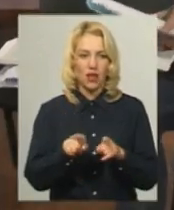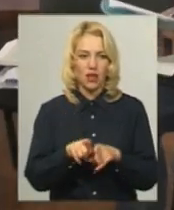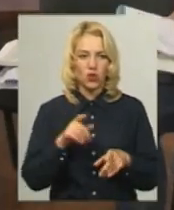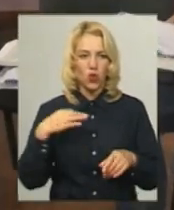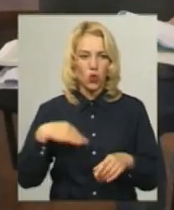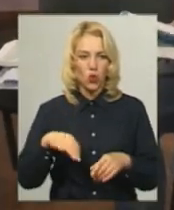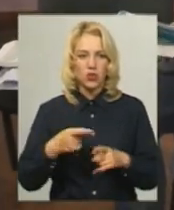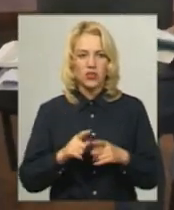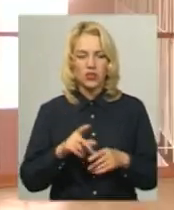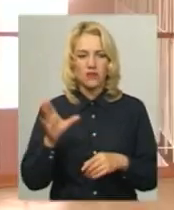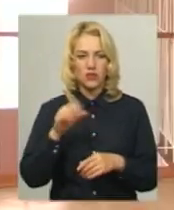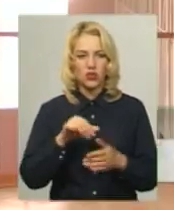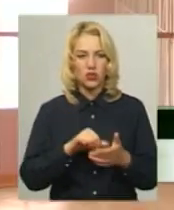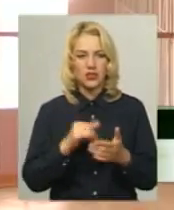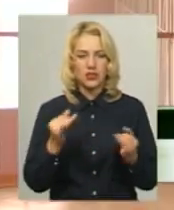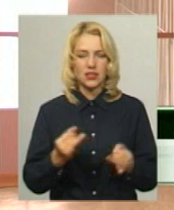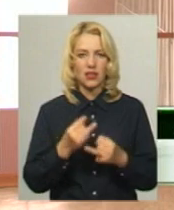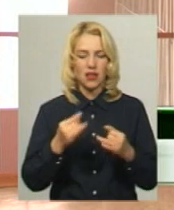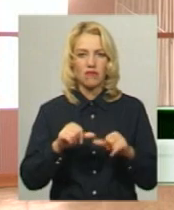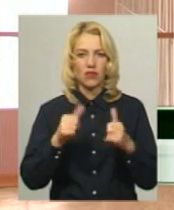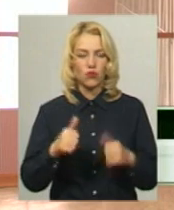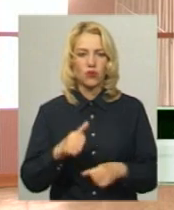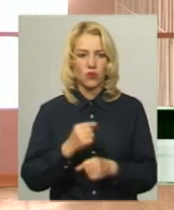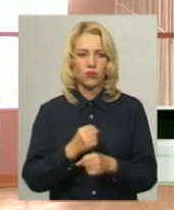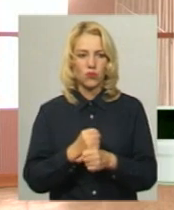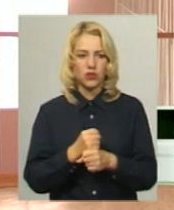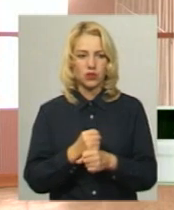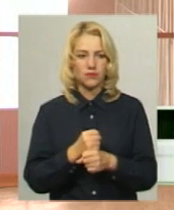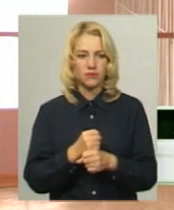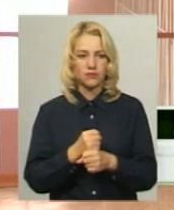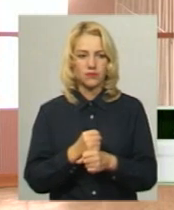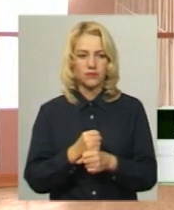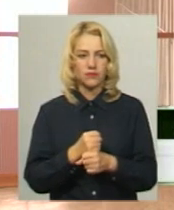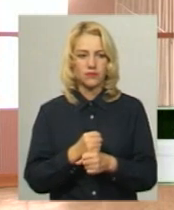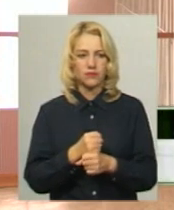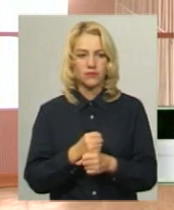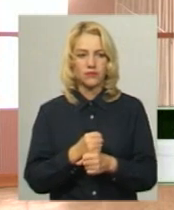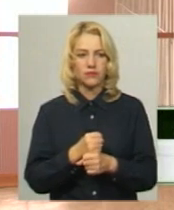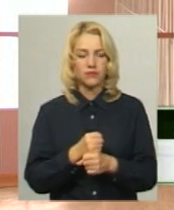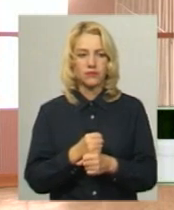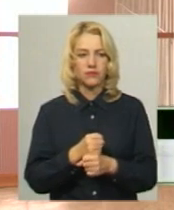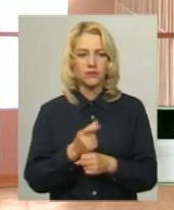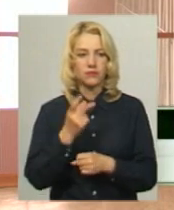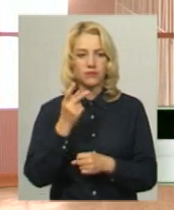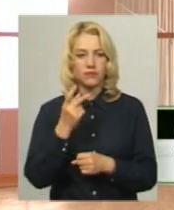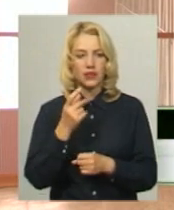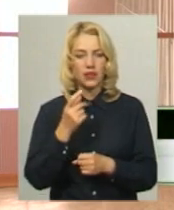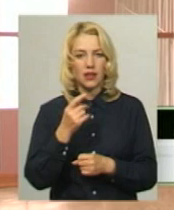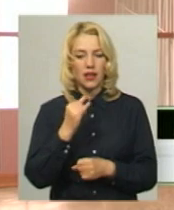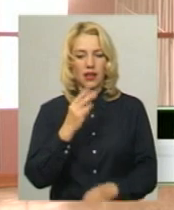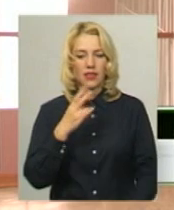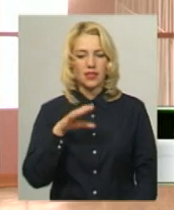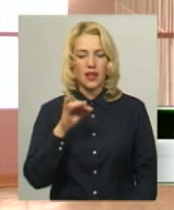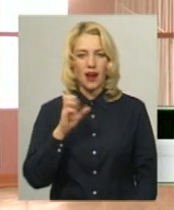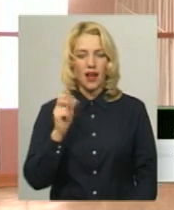учасники задії на 100%. Дуже цікаві форми роботи, інтерактивні.